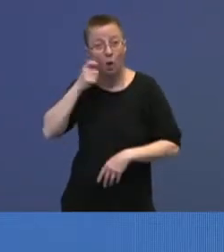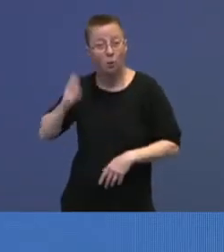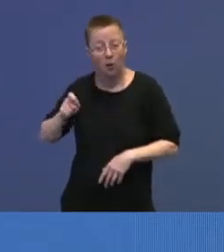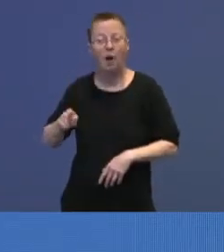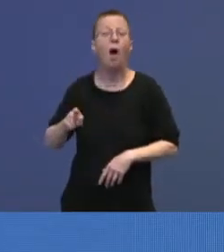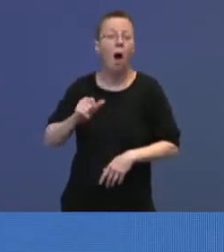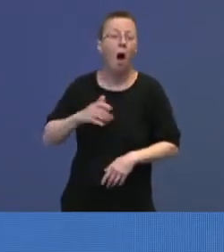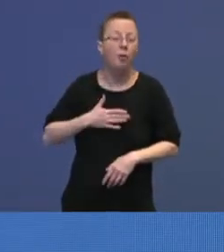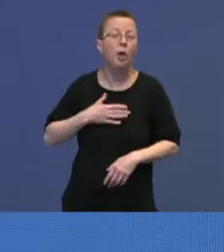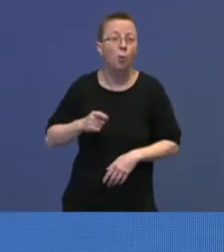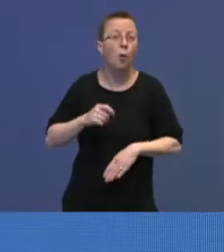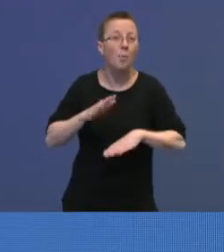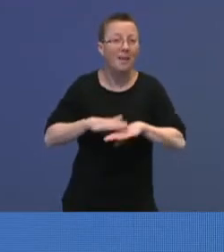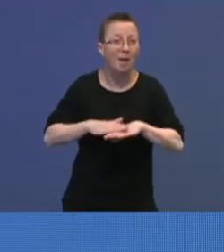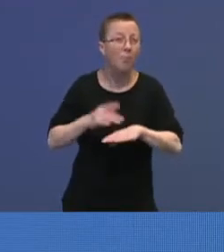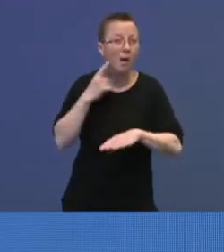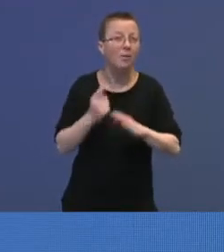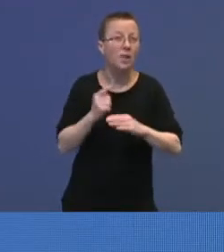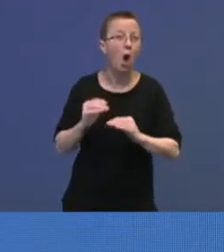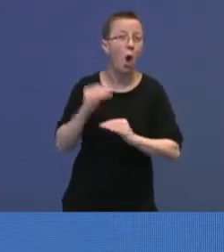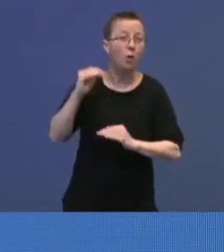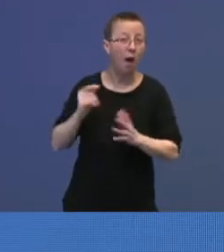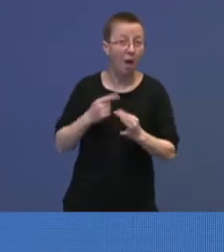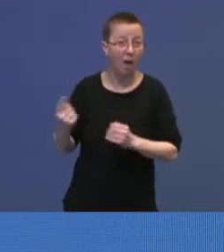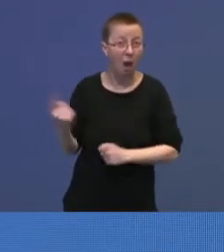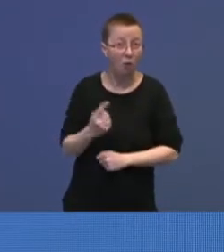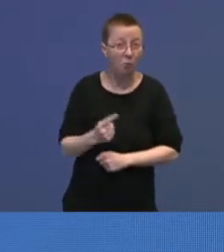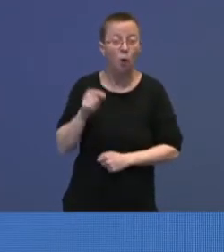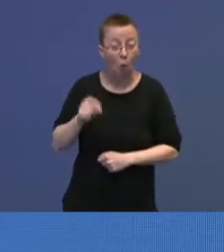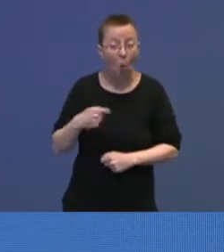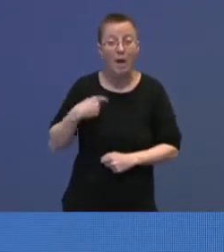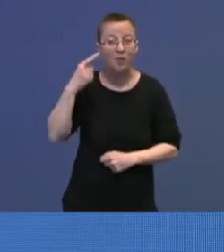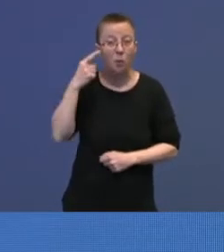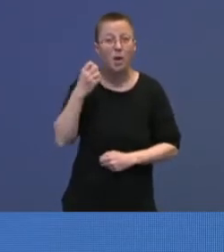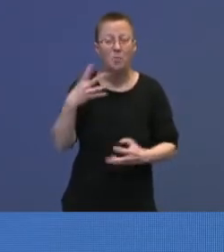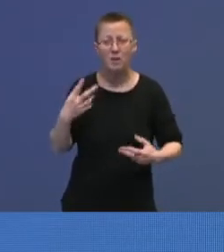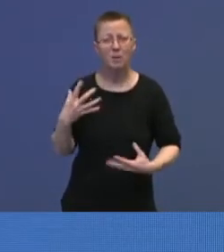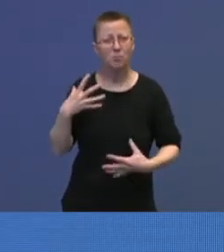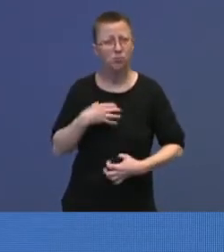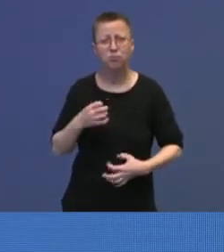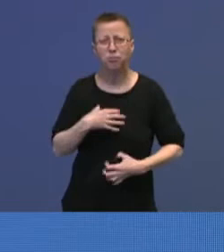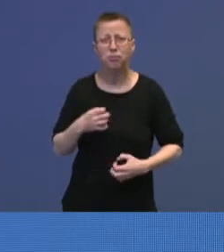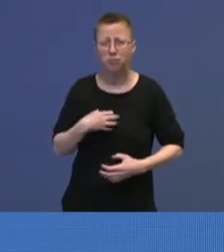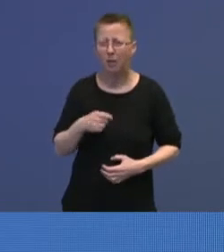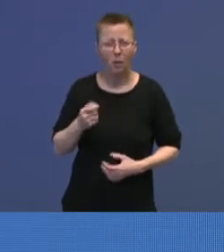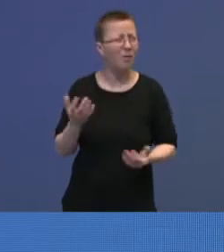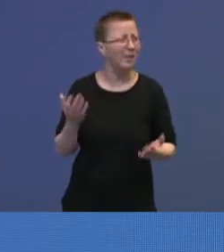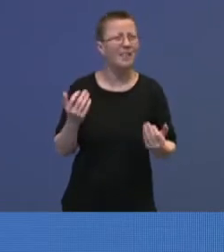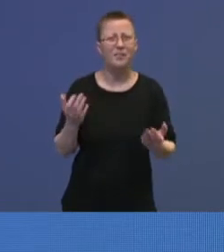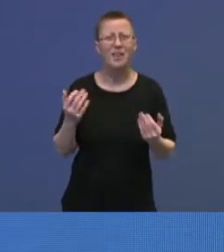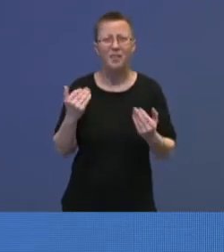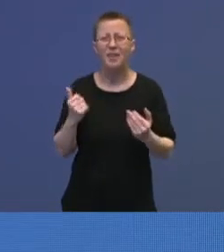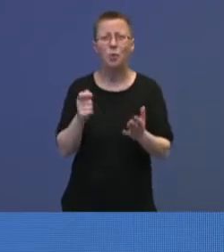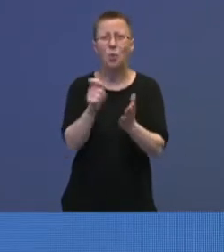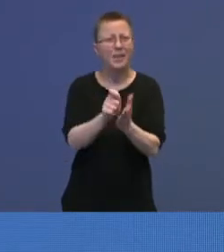vært noe beredskap for økte ankomster. Nå forstår jeg at det er mange som er frustrert over at det er ventetid på